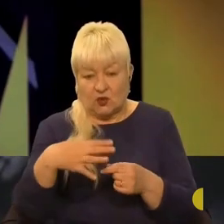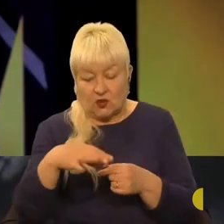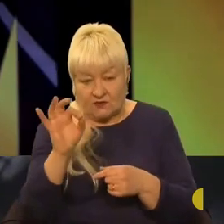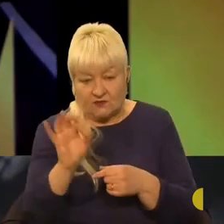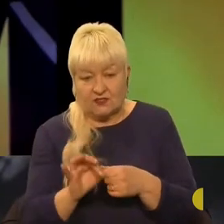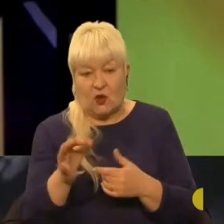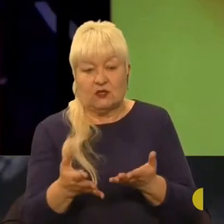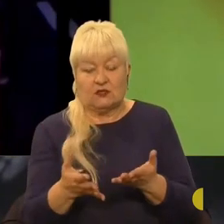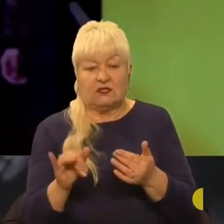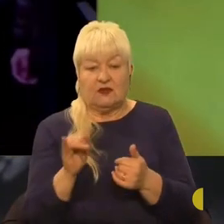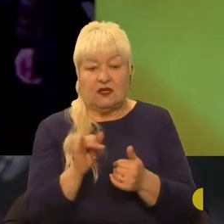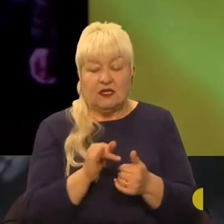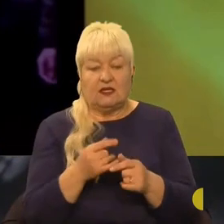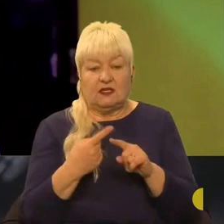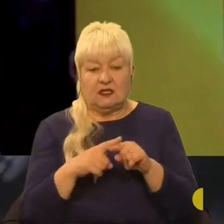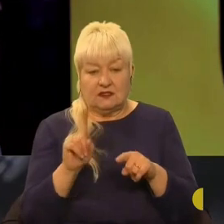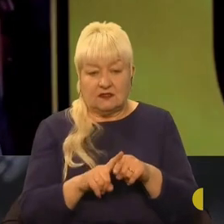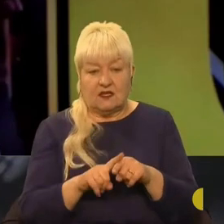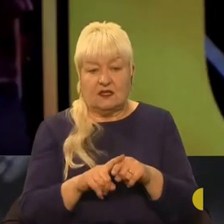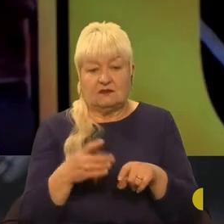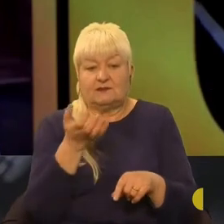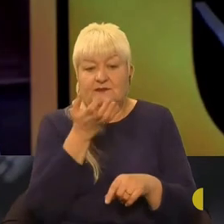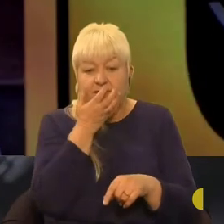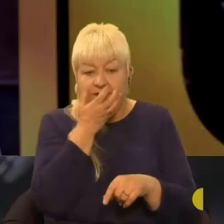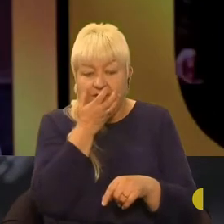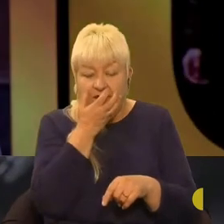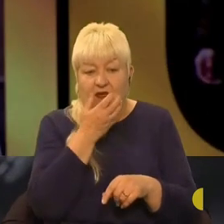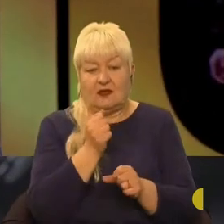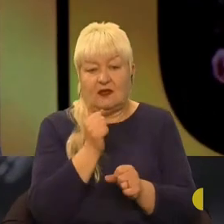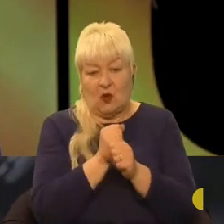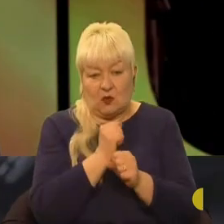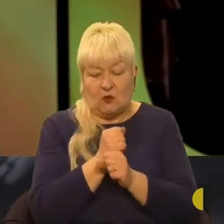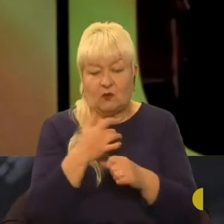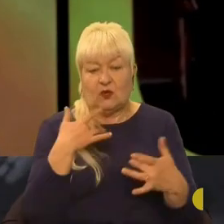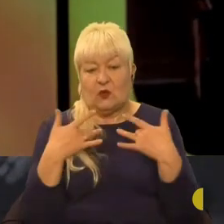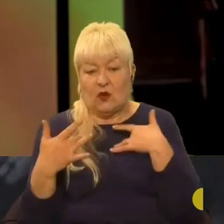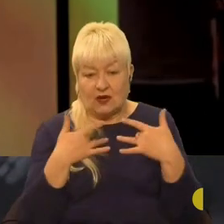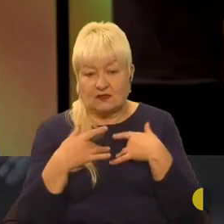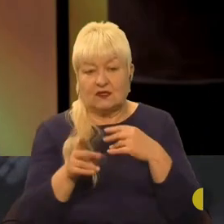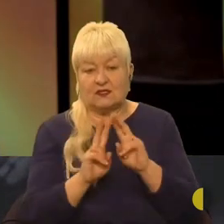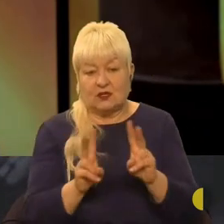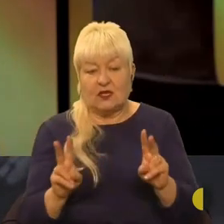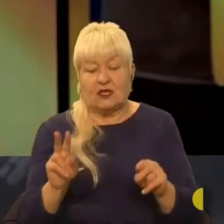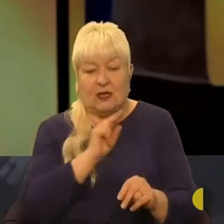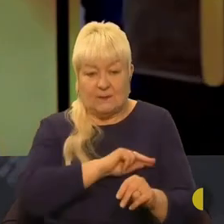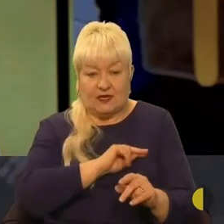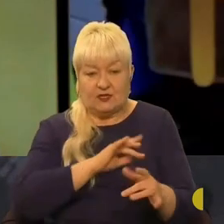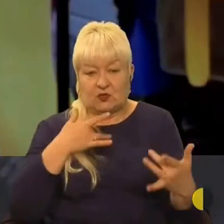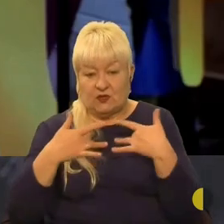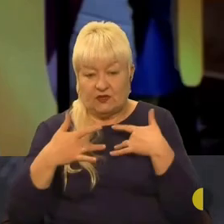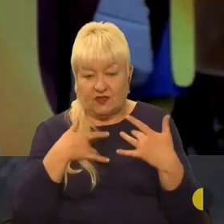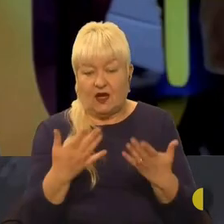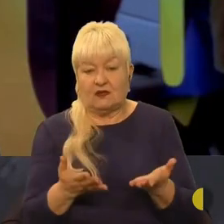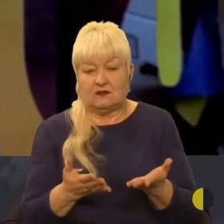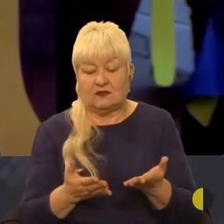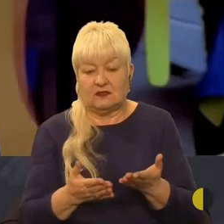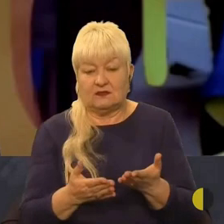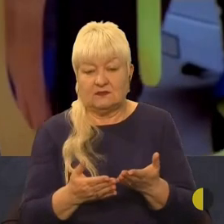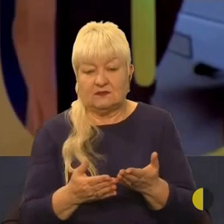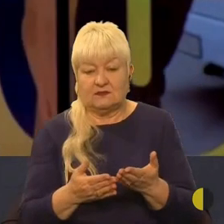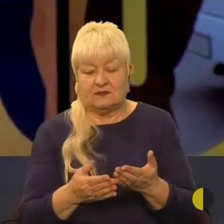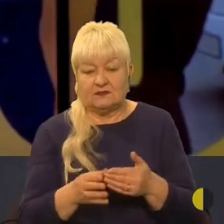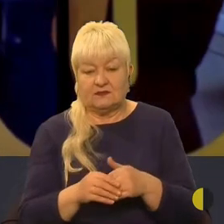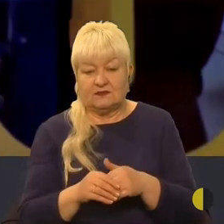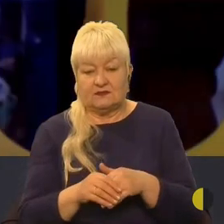відчотків. І, звичайно, що це гріє роботу артиста, який працює в театрі, воно і балерина, де отримує